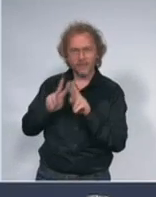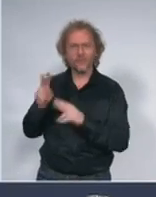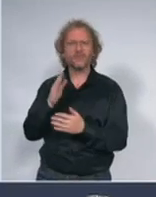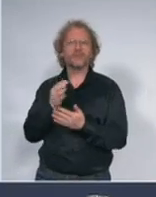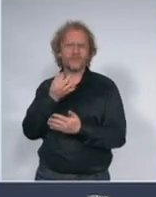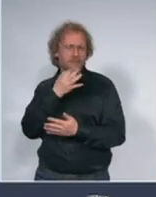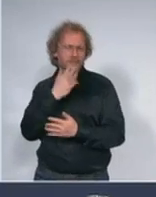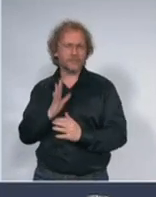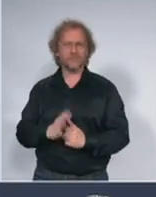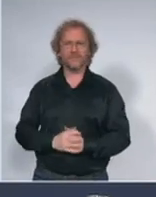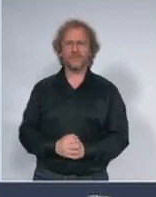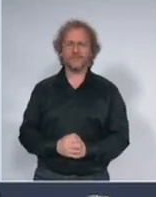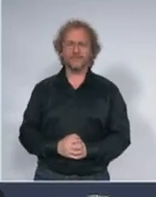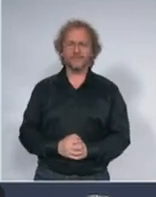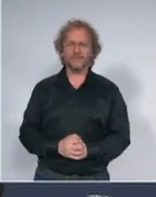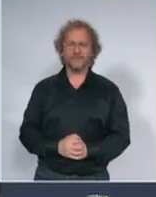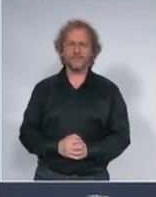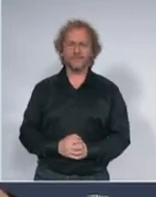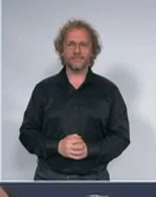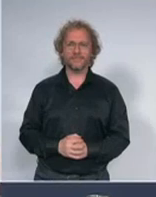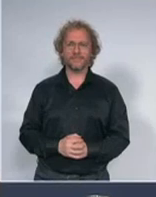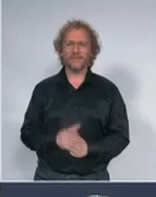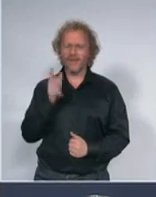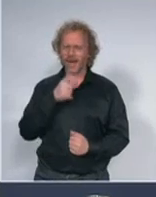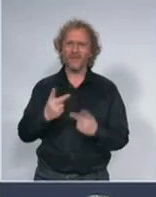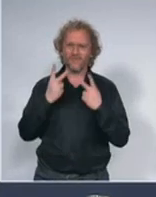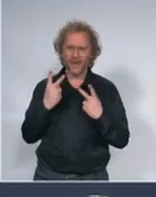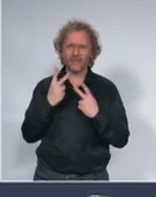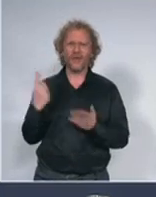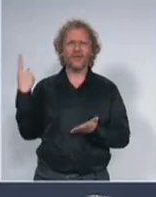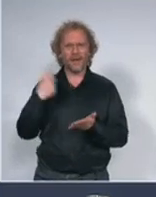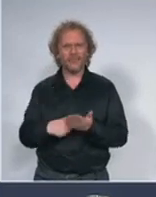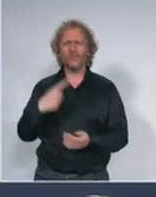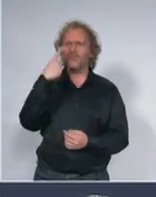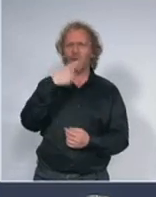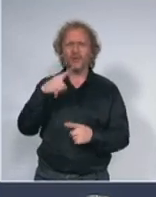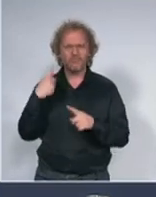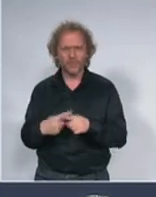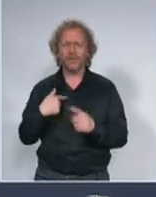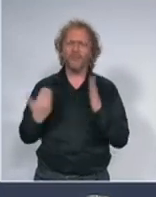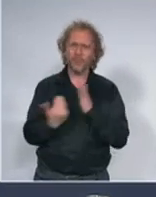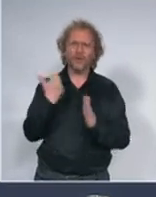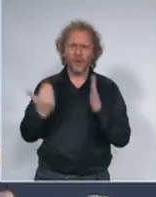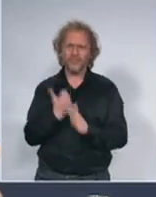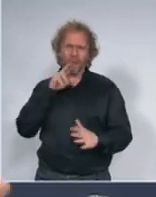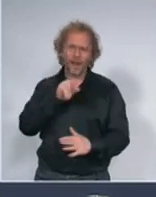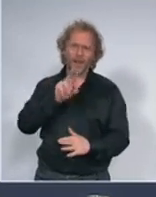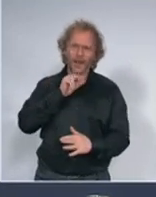ali nam je jako važno da hiljadu puta ako treba i milijon puta ponovimo našim ljudima koji su